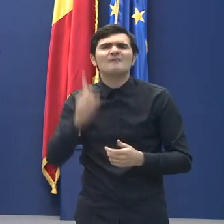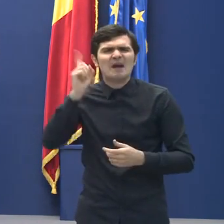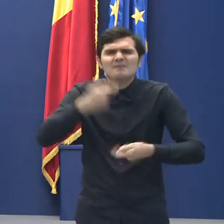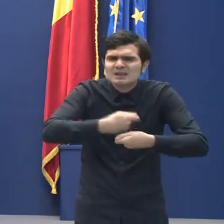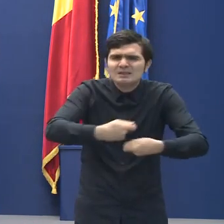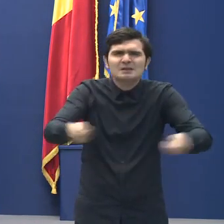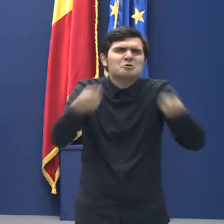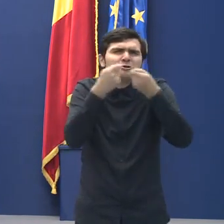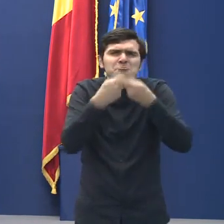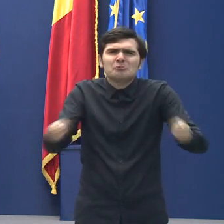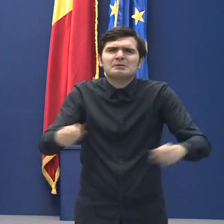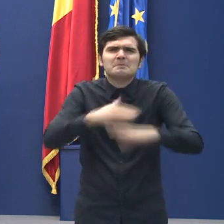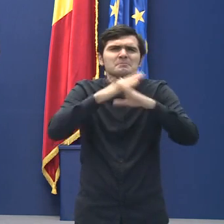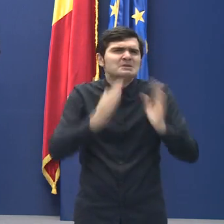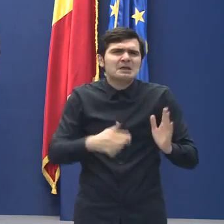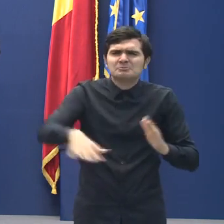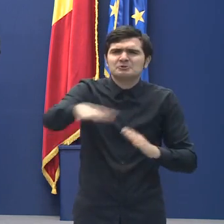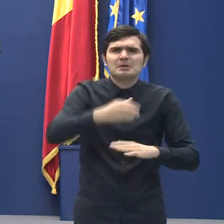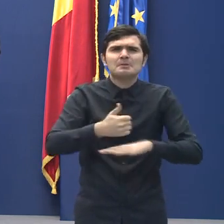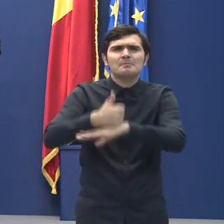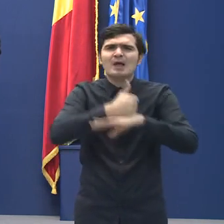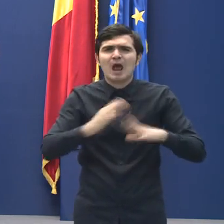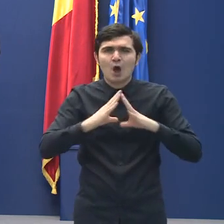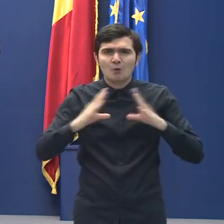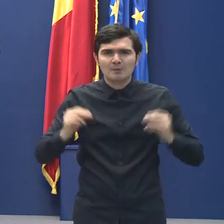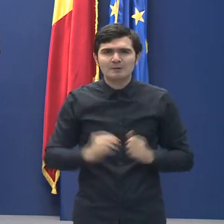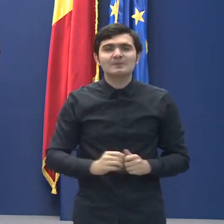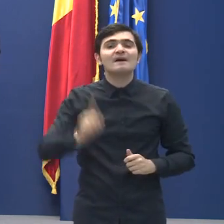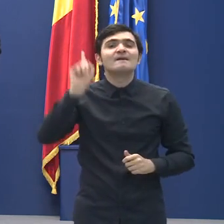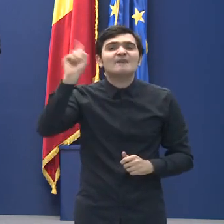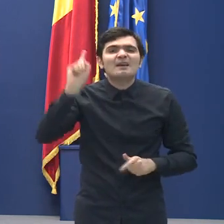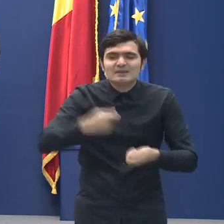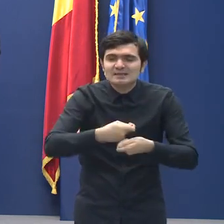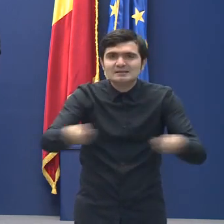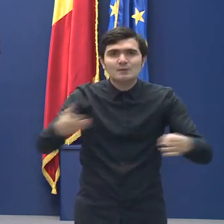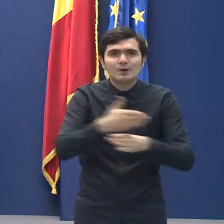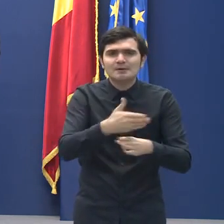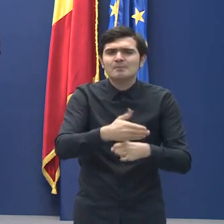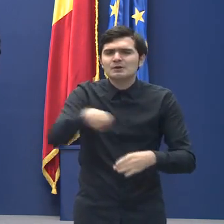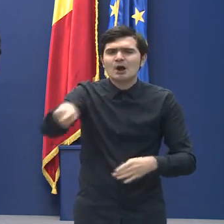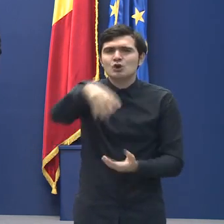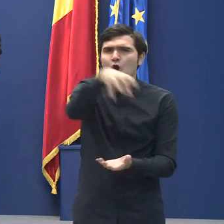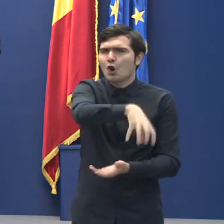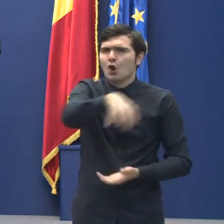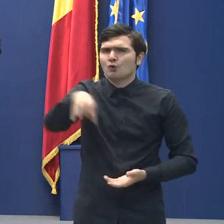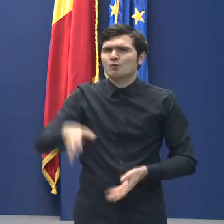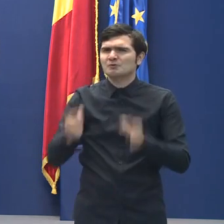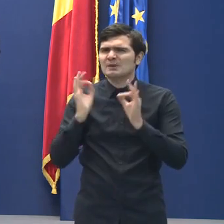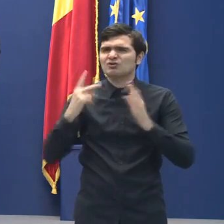parohiile din Patriarhia Română, în locuri special amenajate, în afara